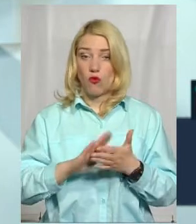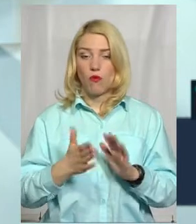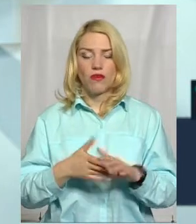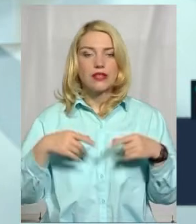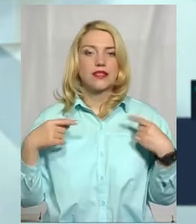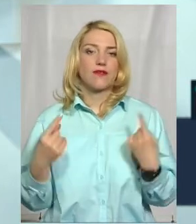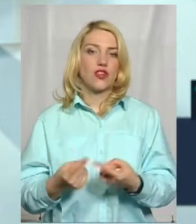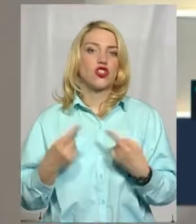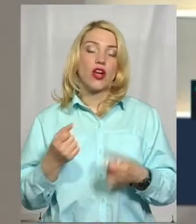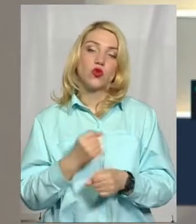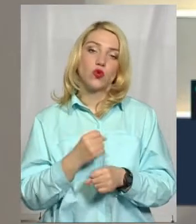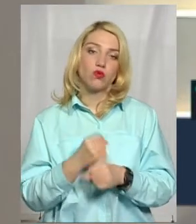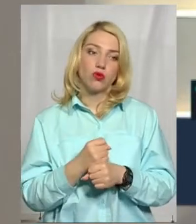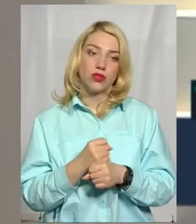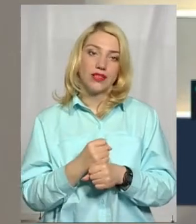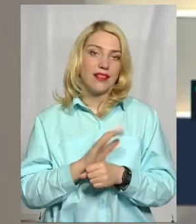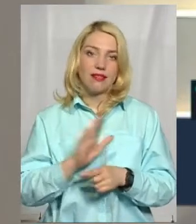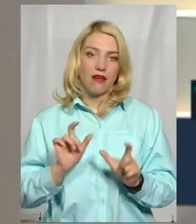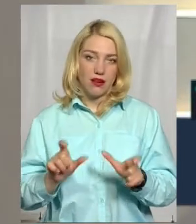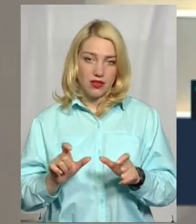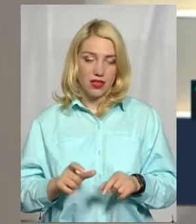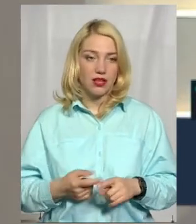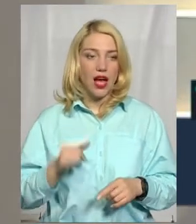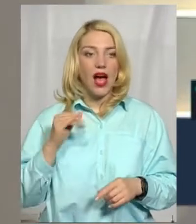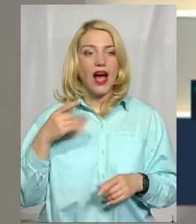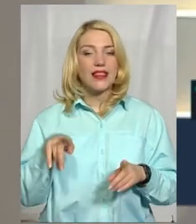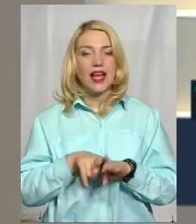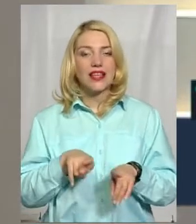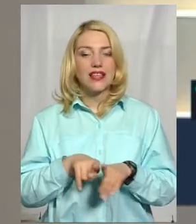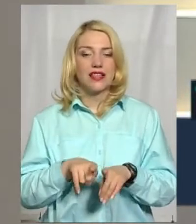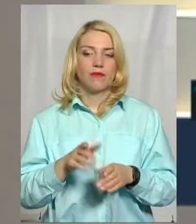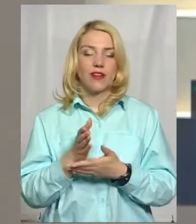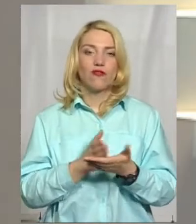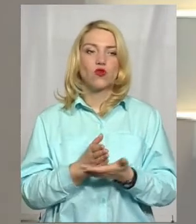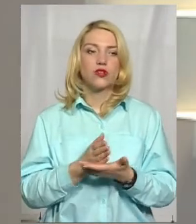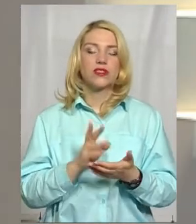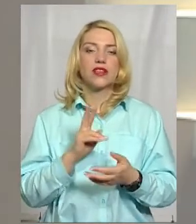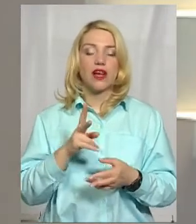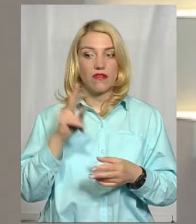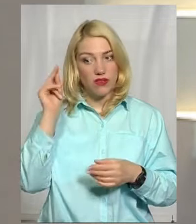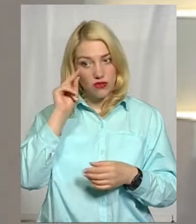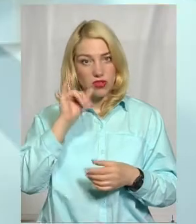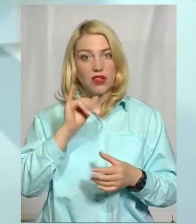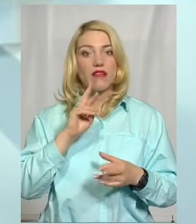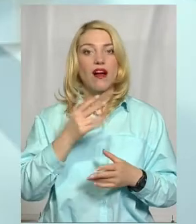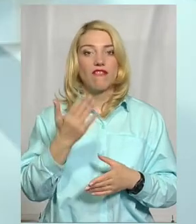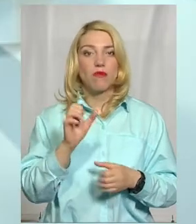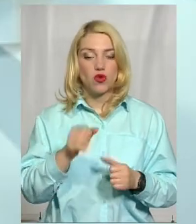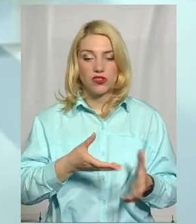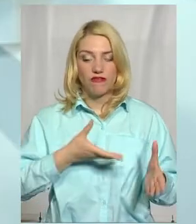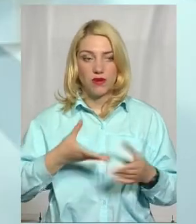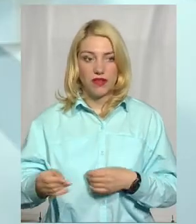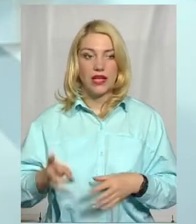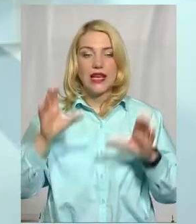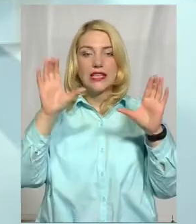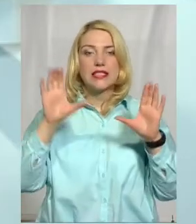роботи перевізників. А такі функції, такі можливості у вас є вивчати і якимось чином впливати? Справа в тім, що закон